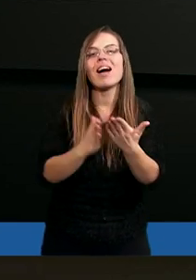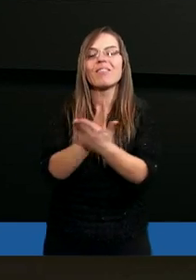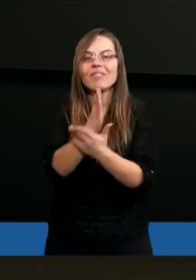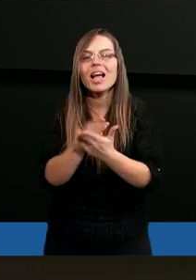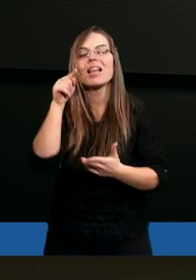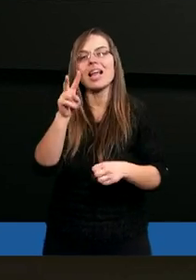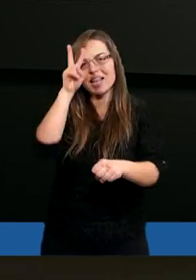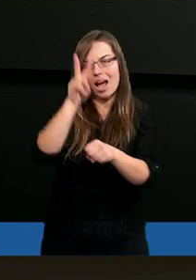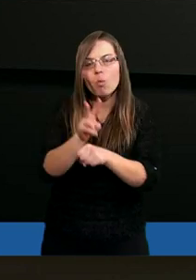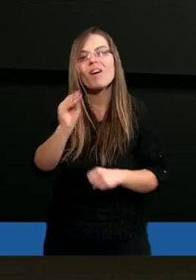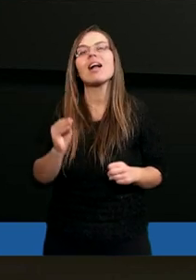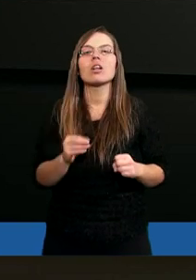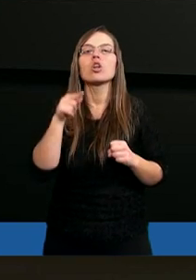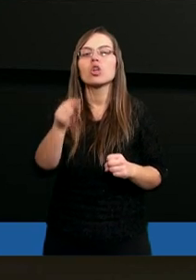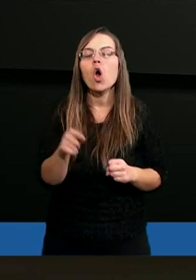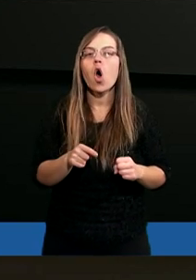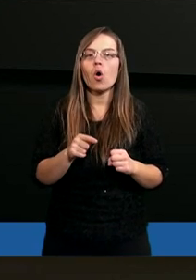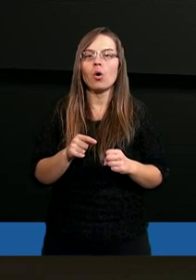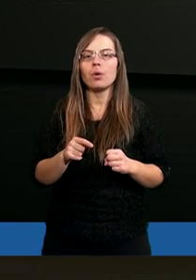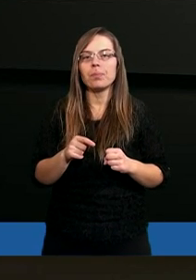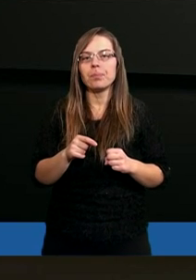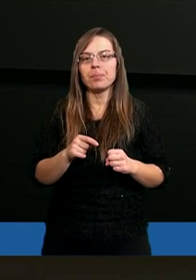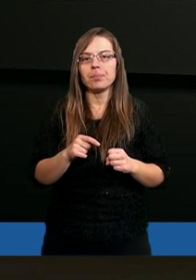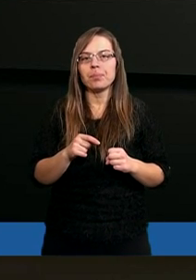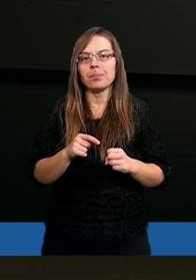ta wiara, to zaufanie, to,